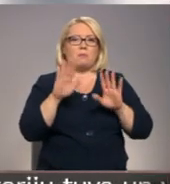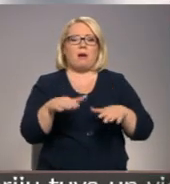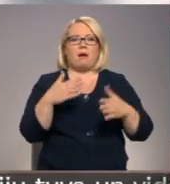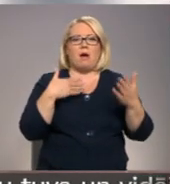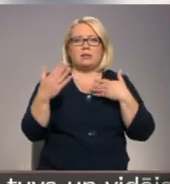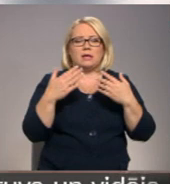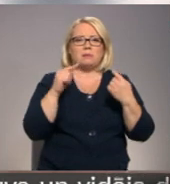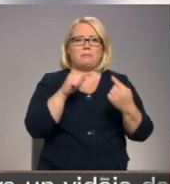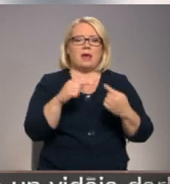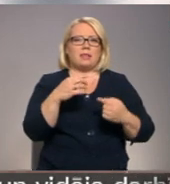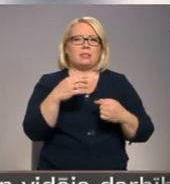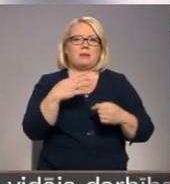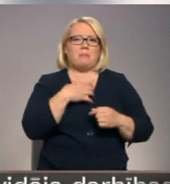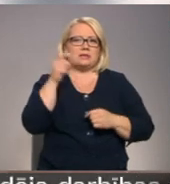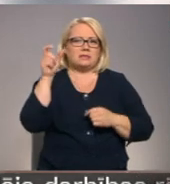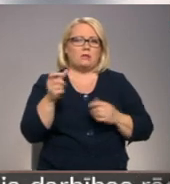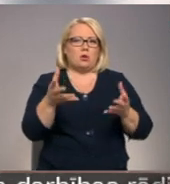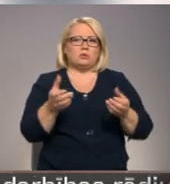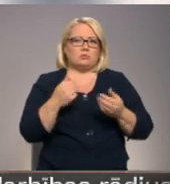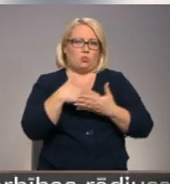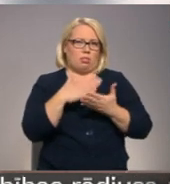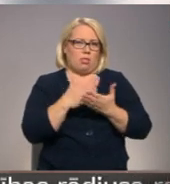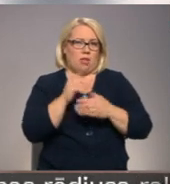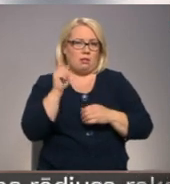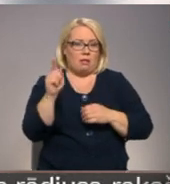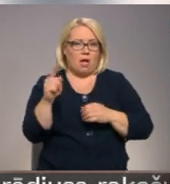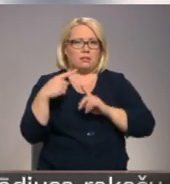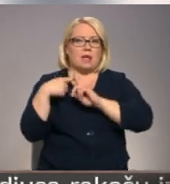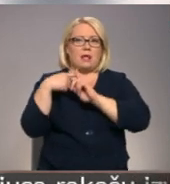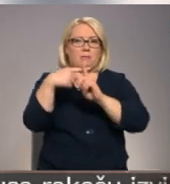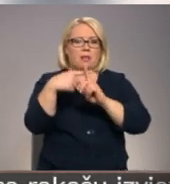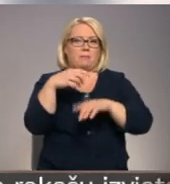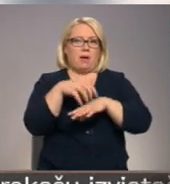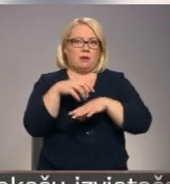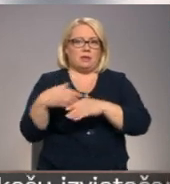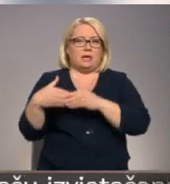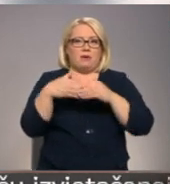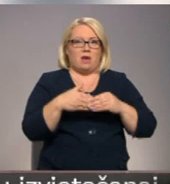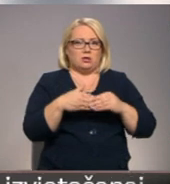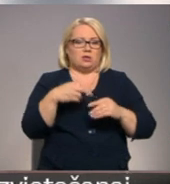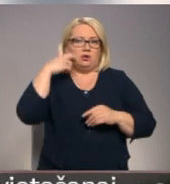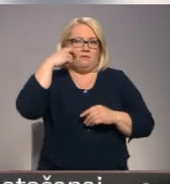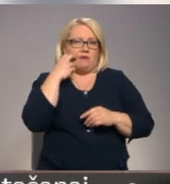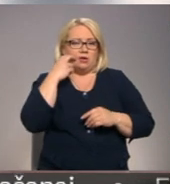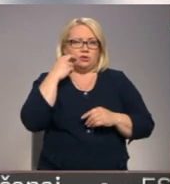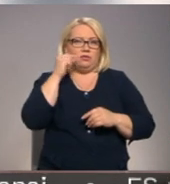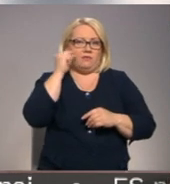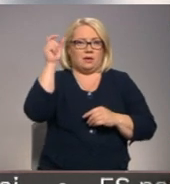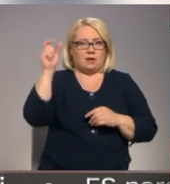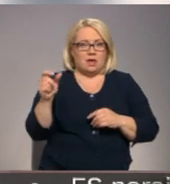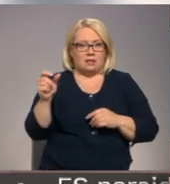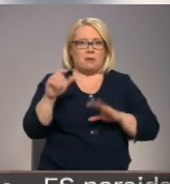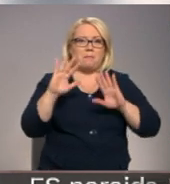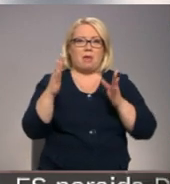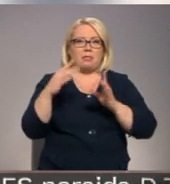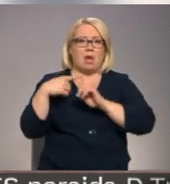sūdzību par attieksmi pret pacientu uzņemšanas nodaļā. Nietliekamās palīdzības mediķi ievaduši kādu vecāka gadagājumu